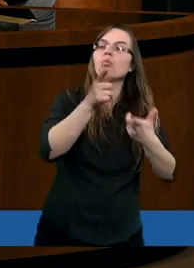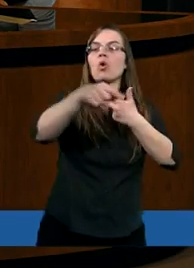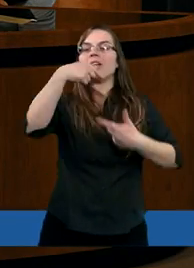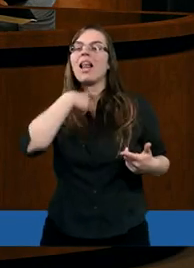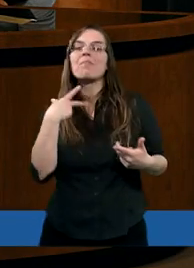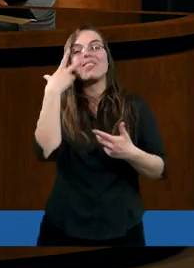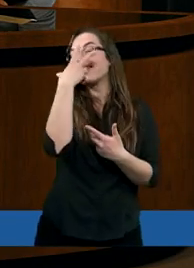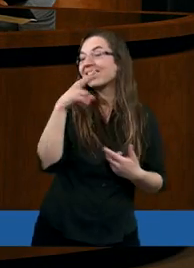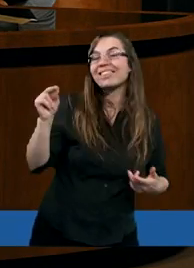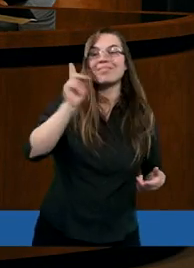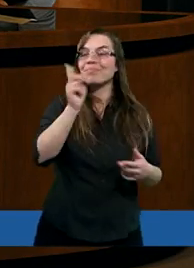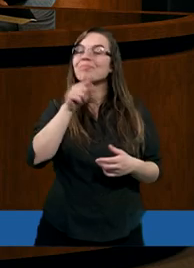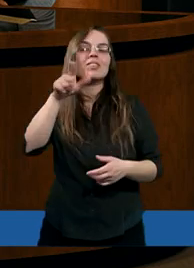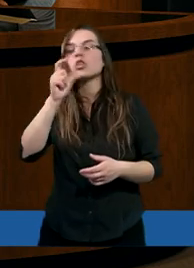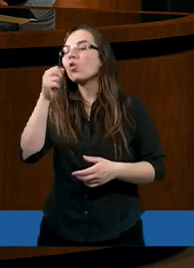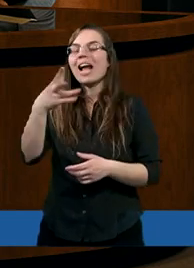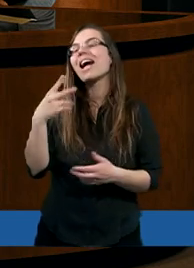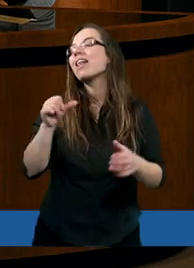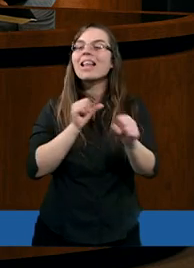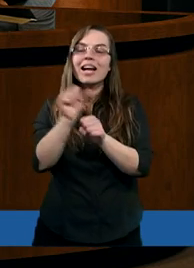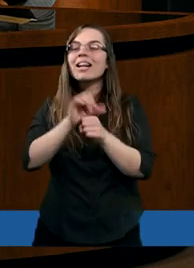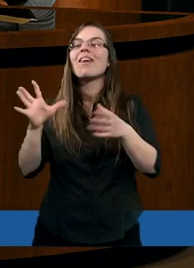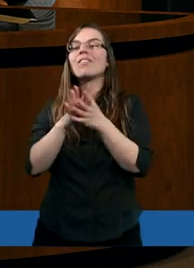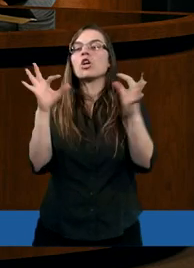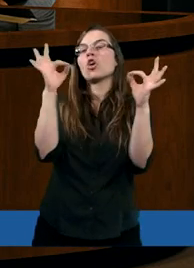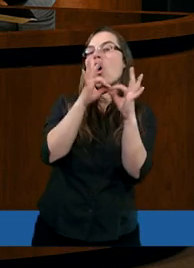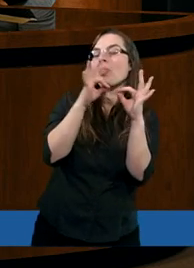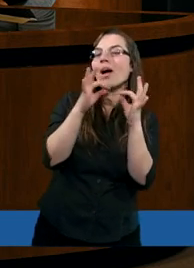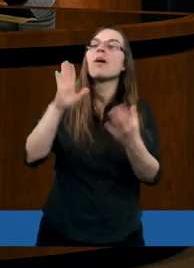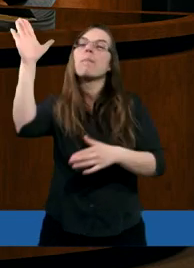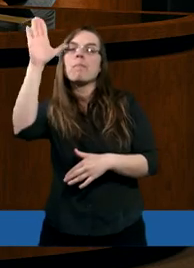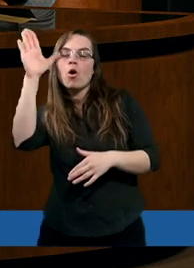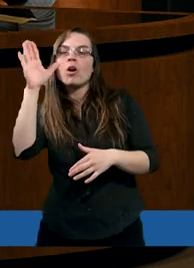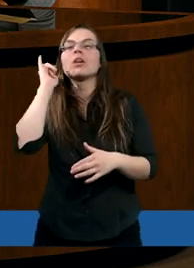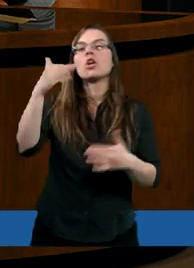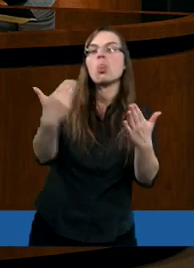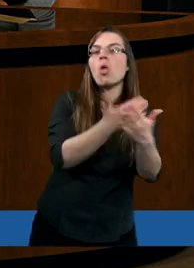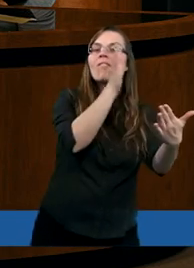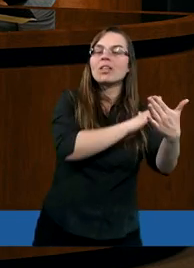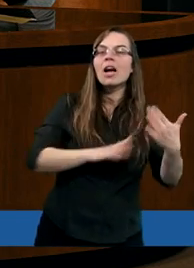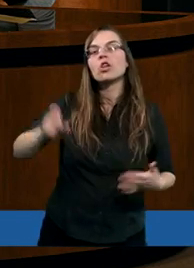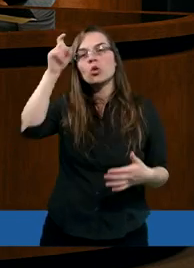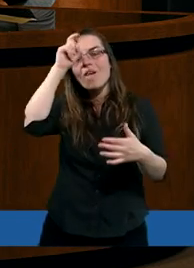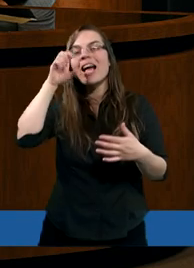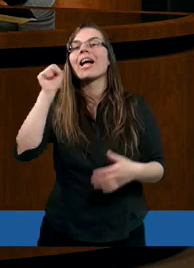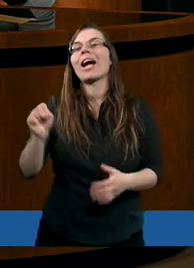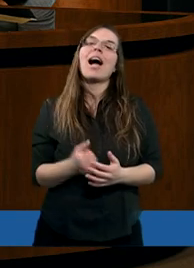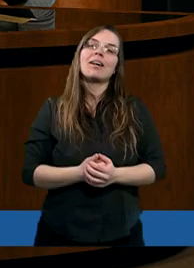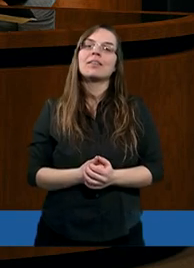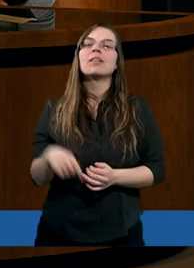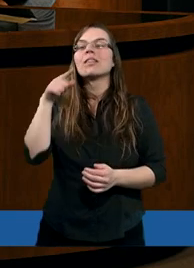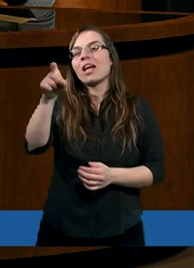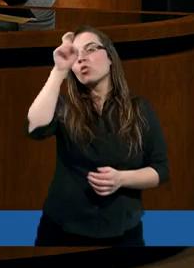mnie. Nie. Coś takiego nie istnieje w relacjach Boga i nowo narodzonego człowieka.